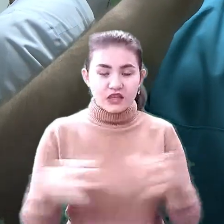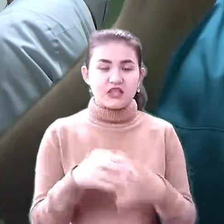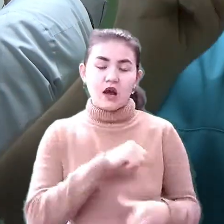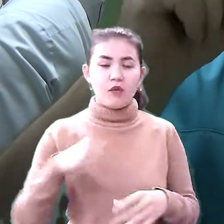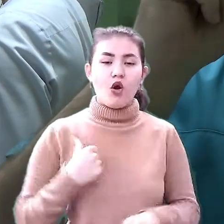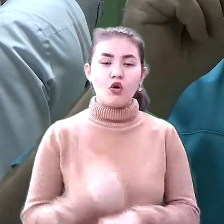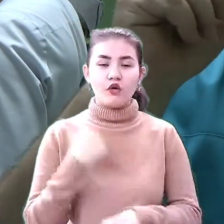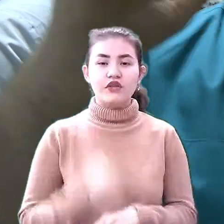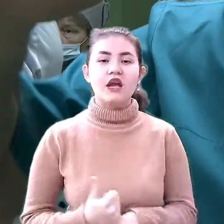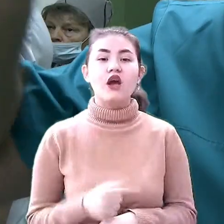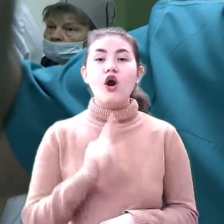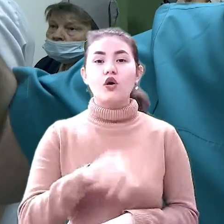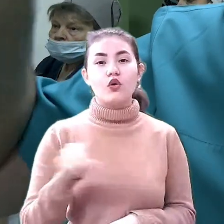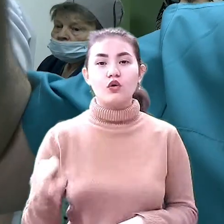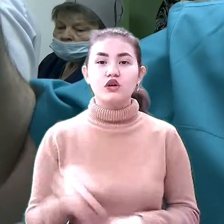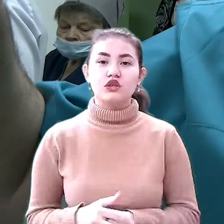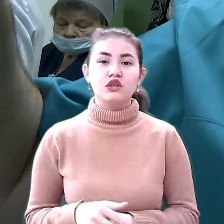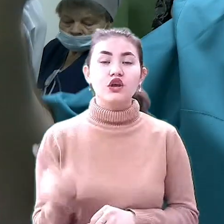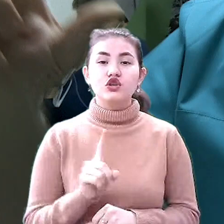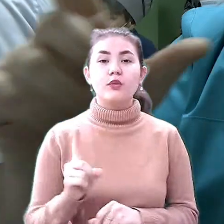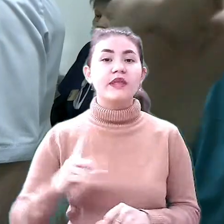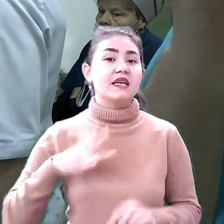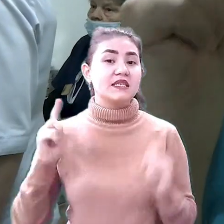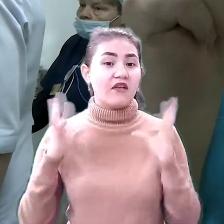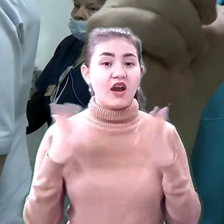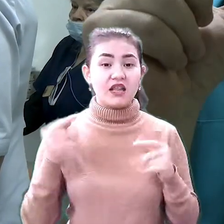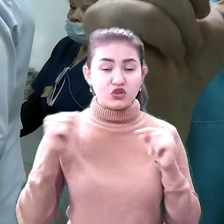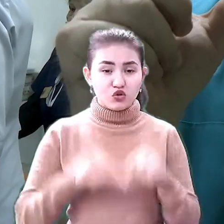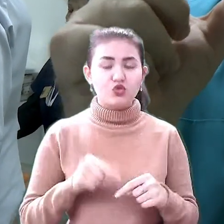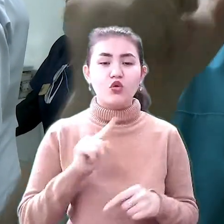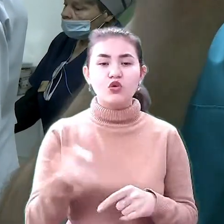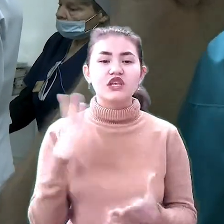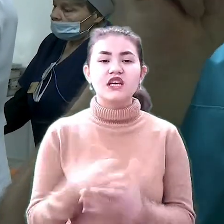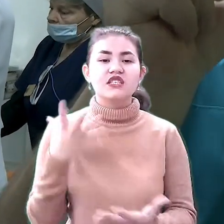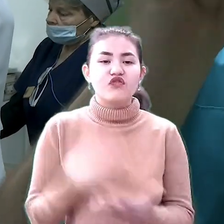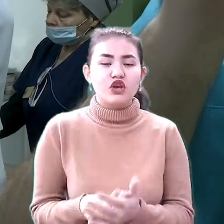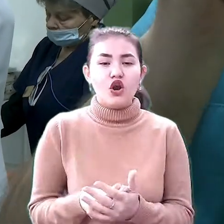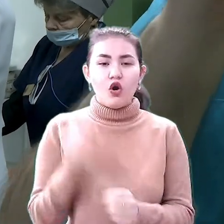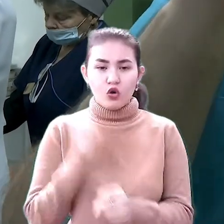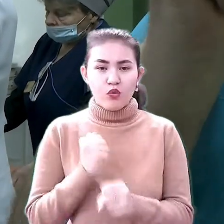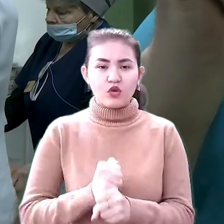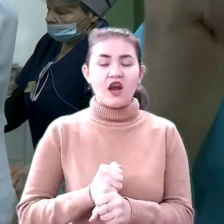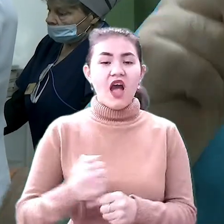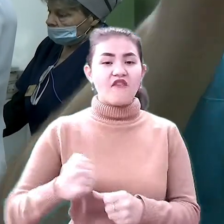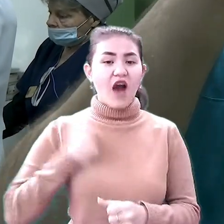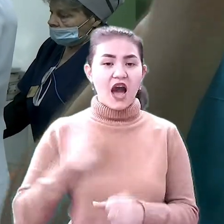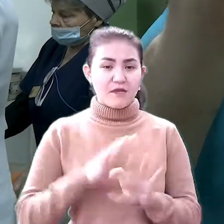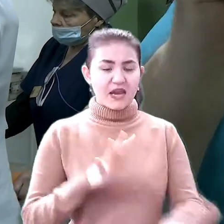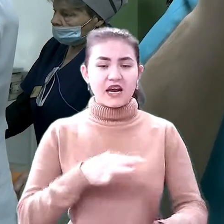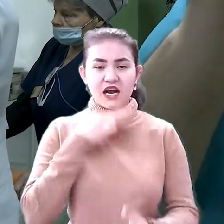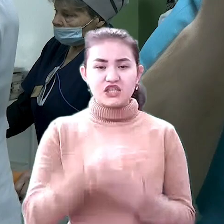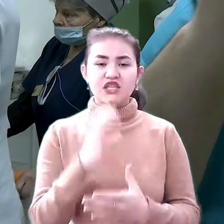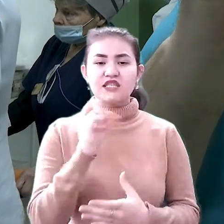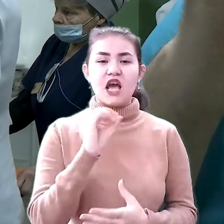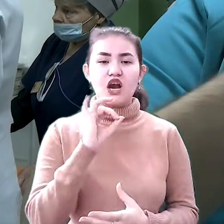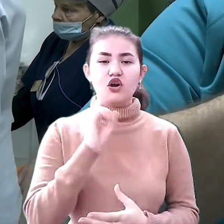Кожен, що б не ставалося десь, у кожного є свій учасник роботи. В армію, кажуть, сектор обстрілу. Оці сектора